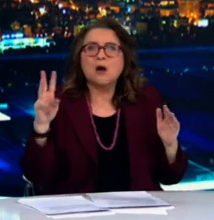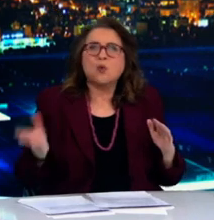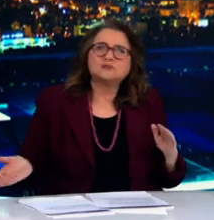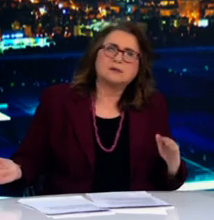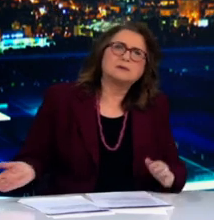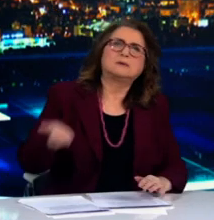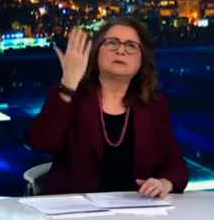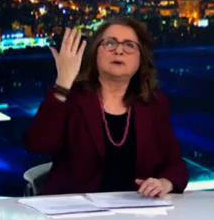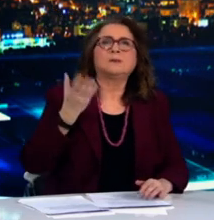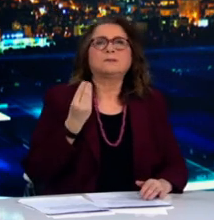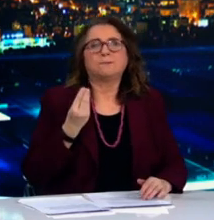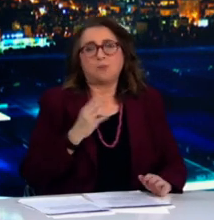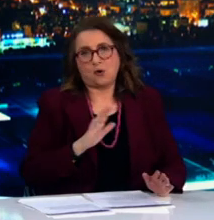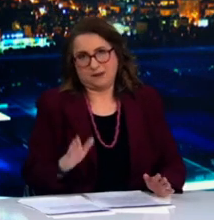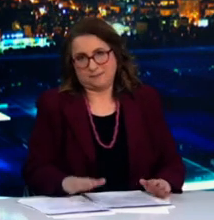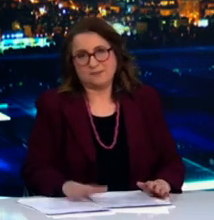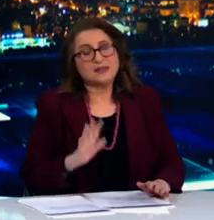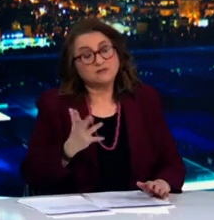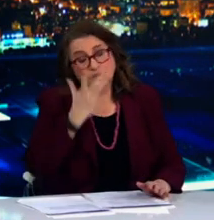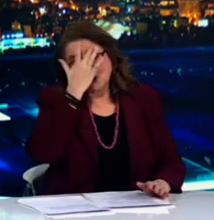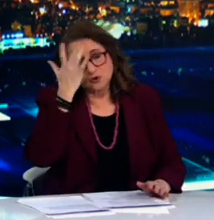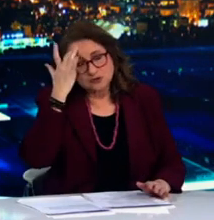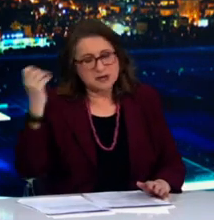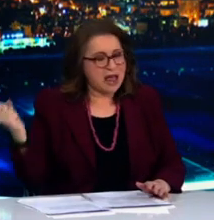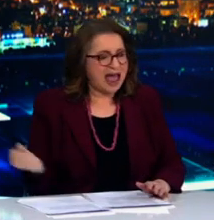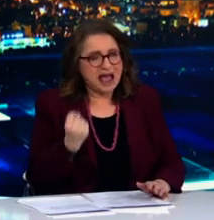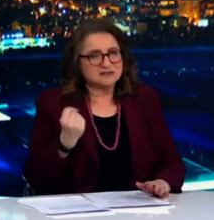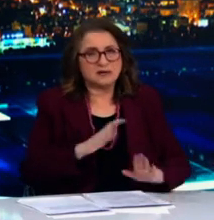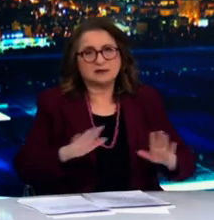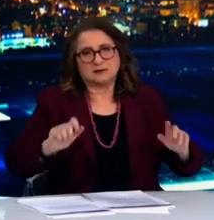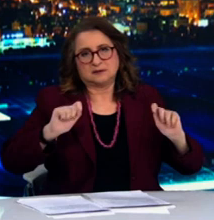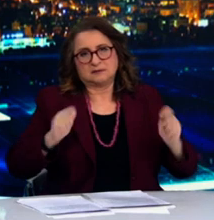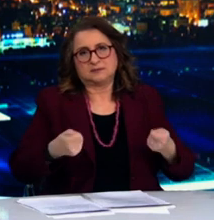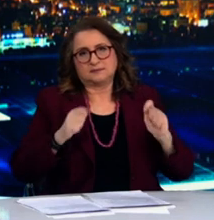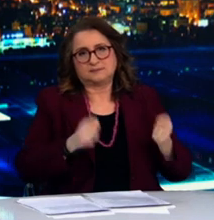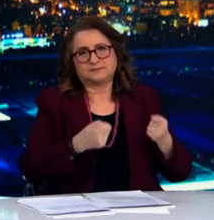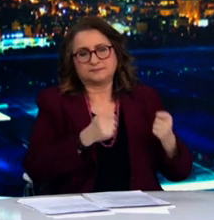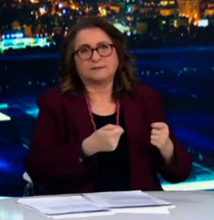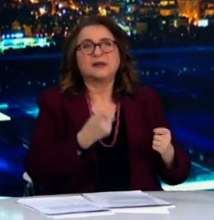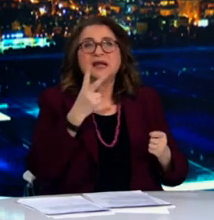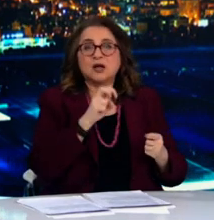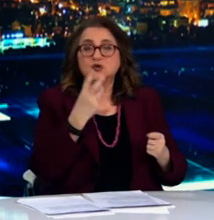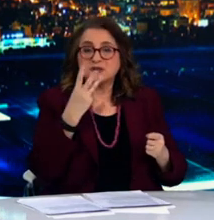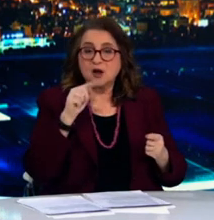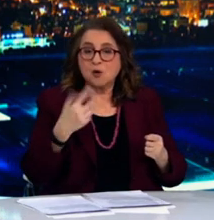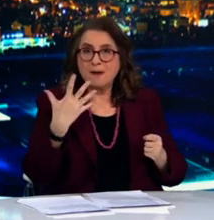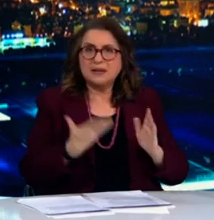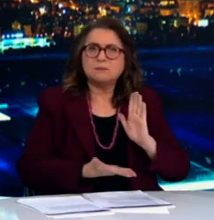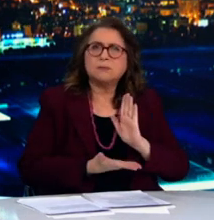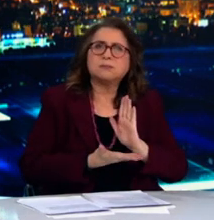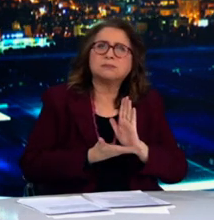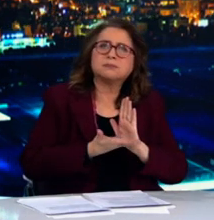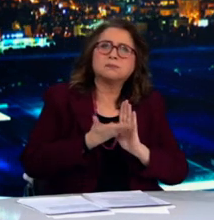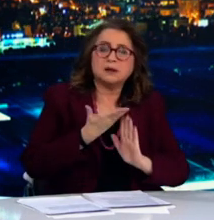Επίσης, τόσο στο Δήμο Κοζάνης όσο και στο Δήμο Εορδαίας έχουμε αύξηση κρουσμάτων 23,5% και 35